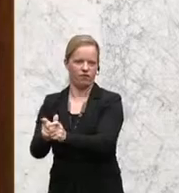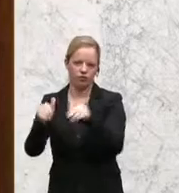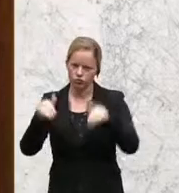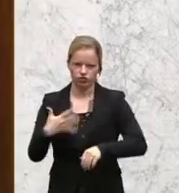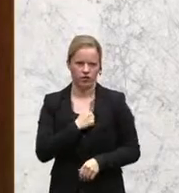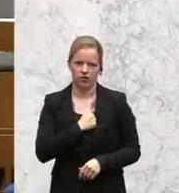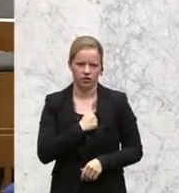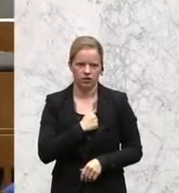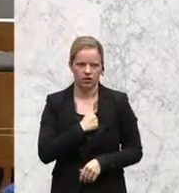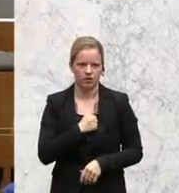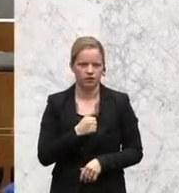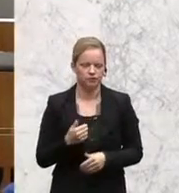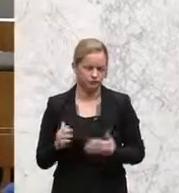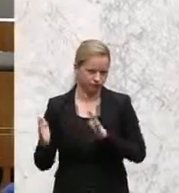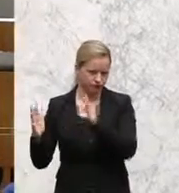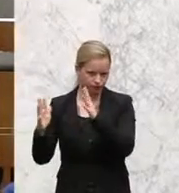kann ja nicht sein,